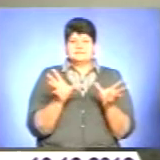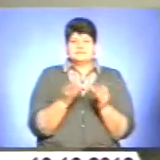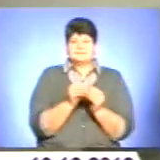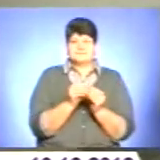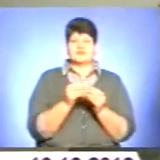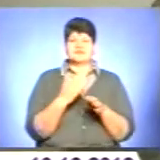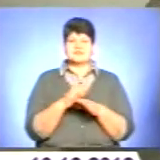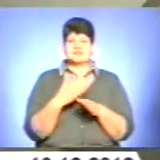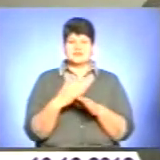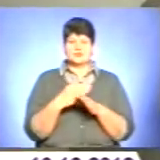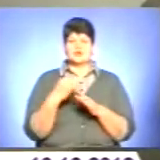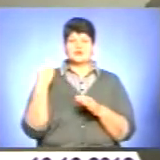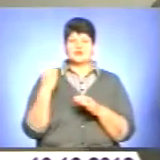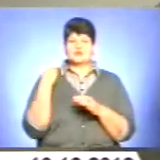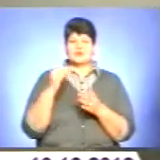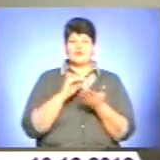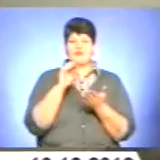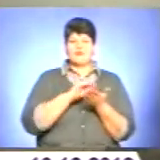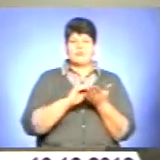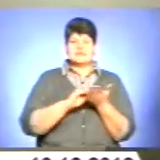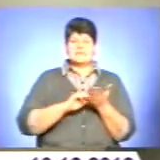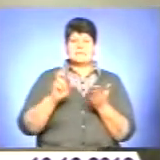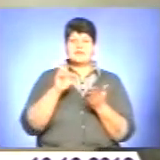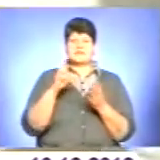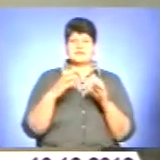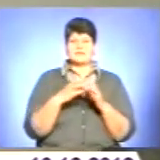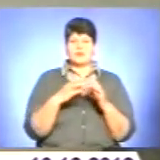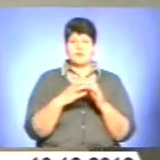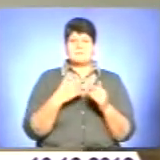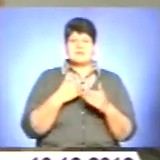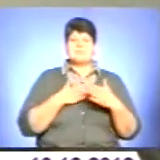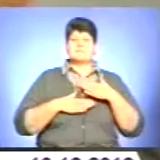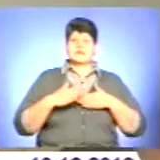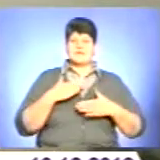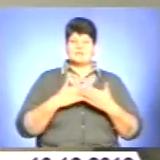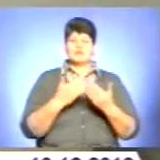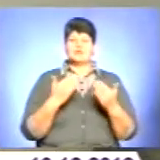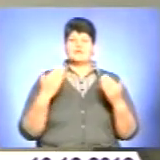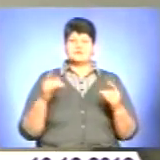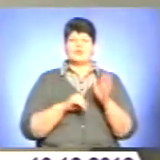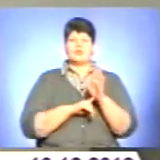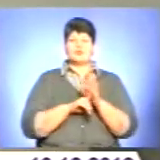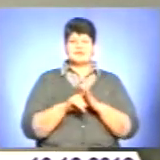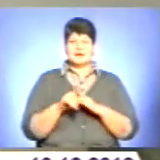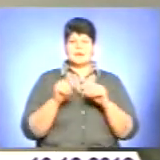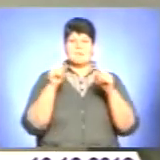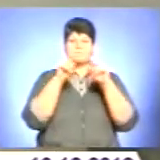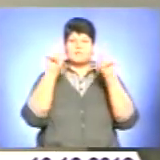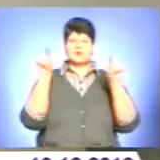сторінка вписана, чи сторінки вписані бережанськими командами. І мені приємно, що виступу починає портрет Івана